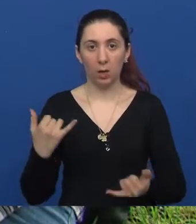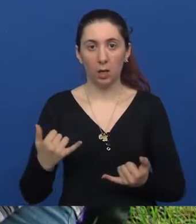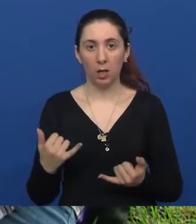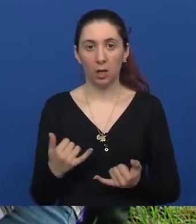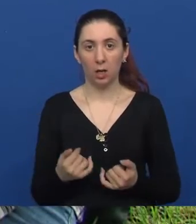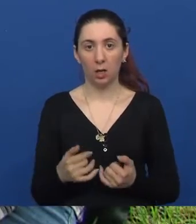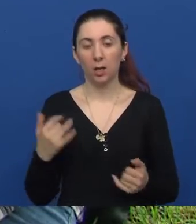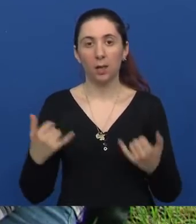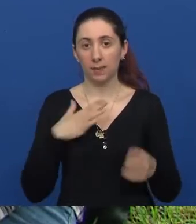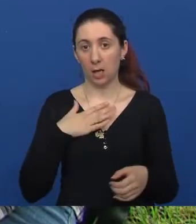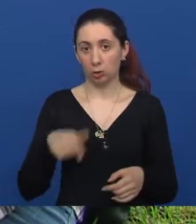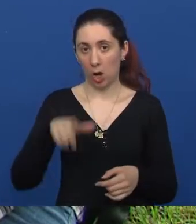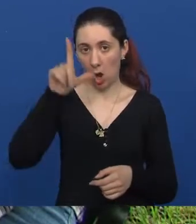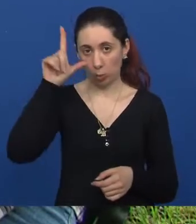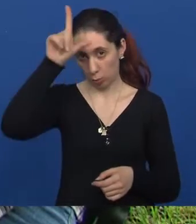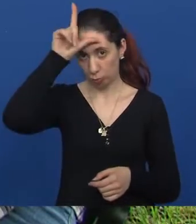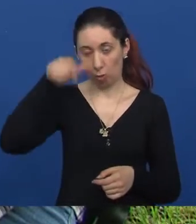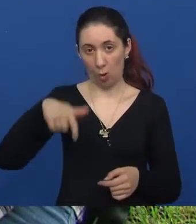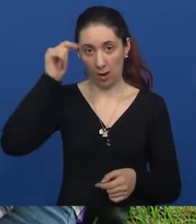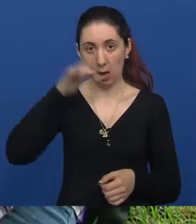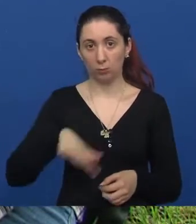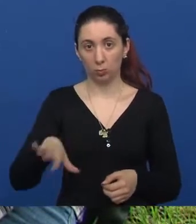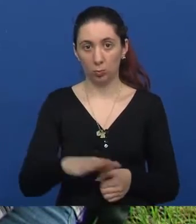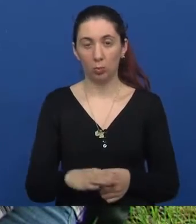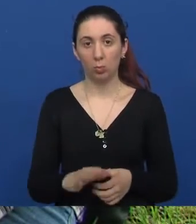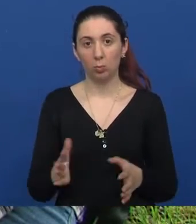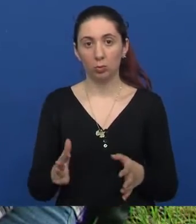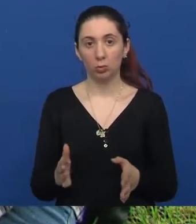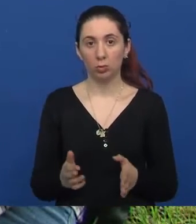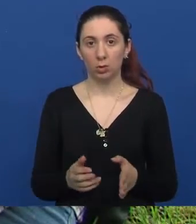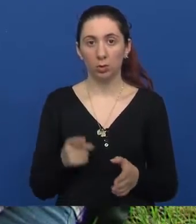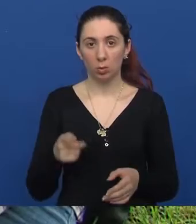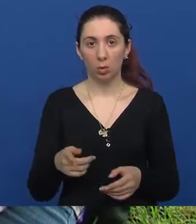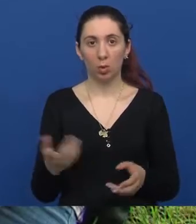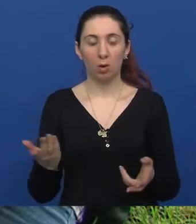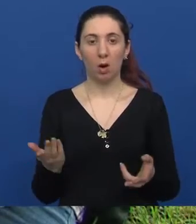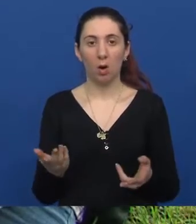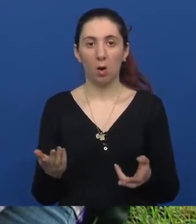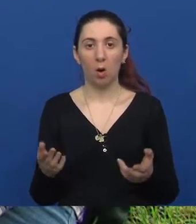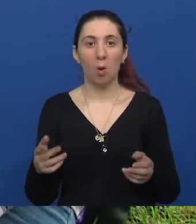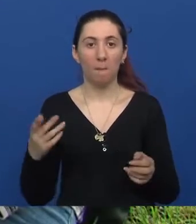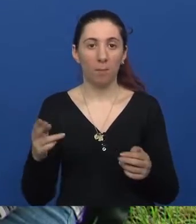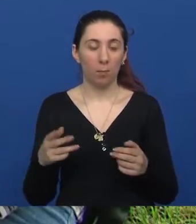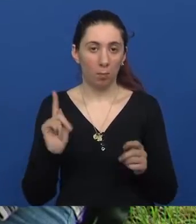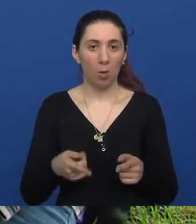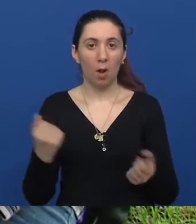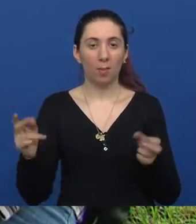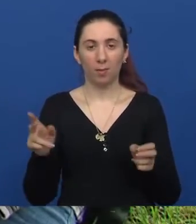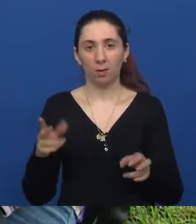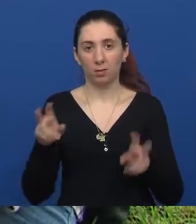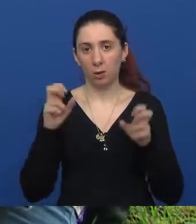ovo apel zapravo našim autoškolama ovdje na Karlovačkom području da zapravo nabave automobil koji je prilagođen.